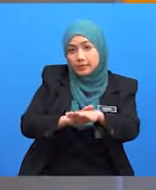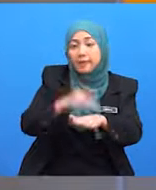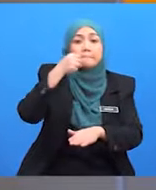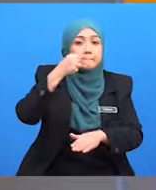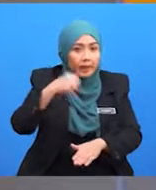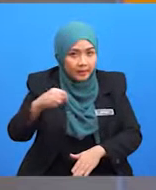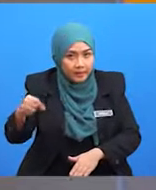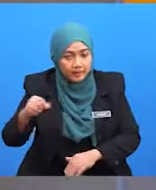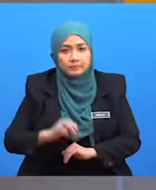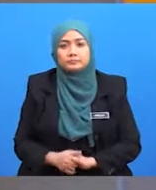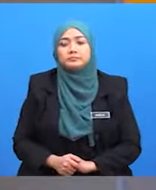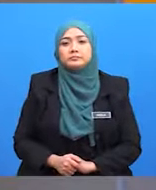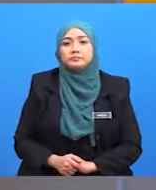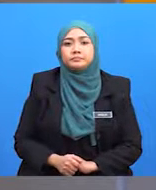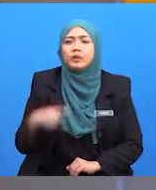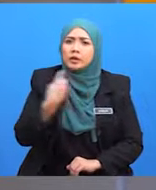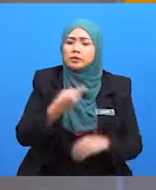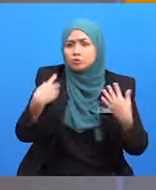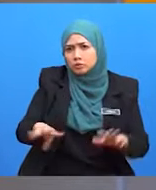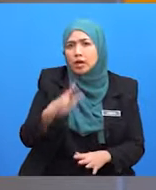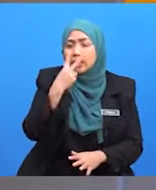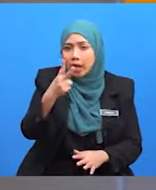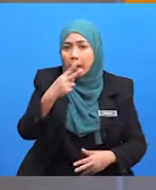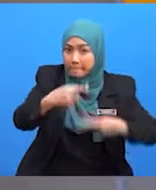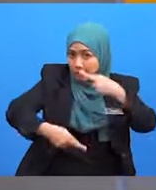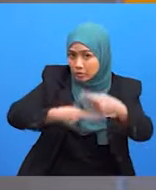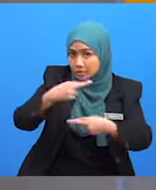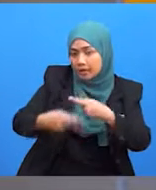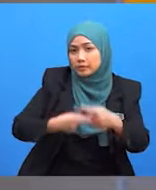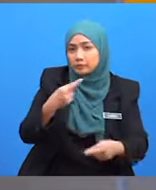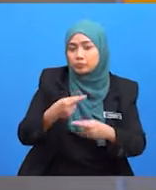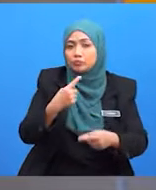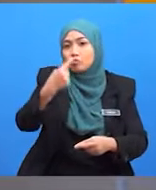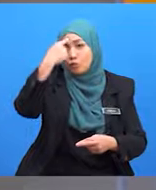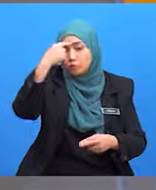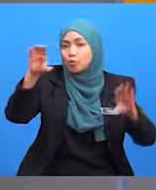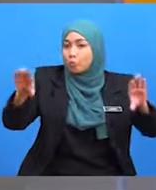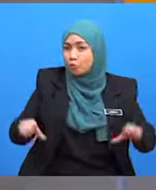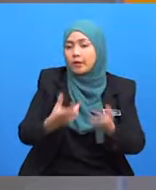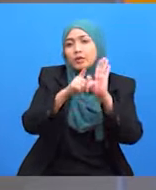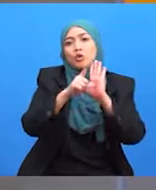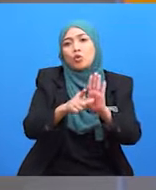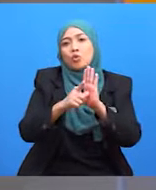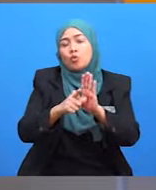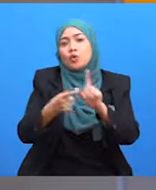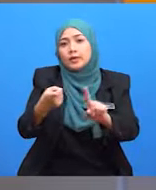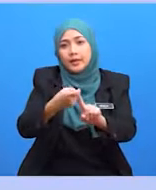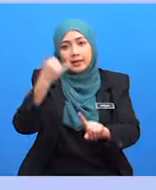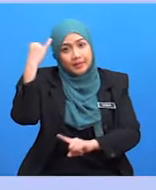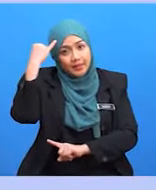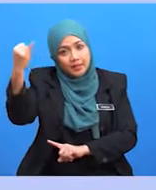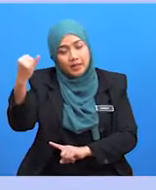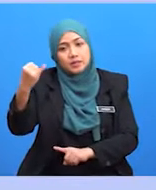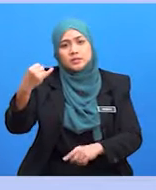Baiklah pelajar, kita dah lihat proses membangunkan sebuah logo dari idea hingga ke hasil digital.